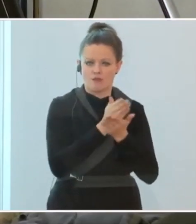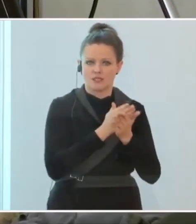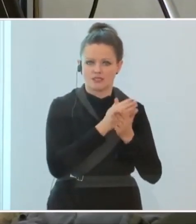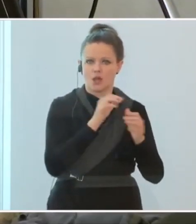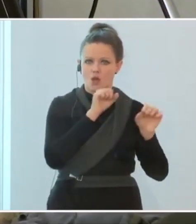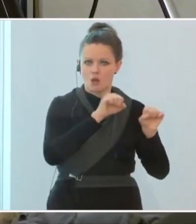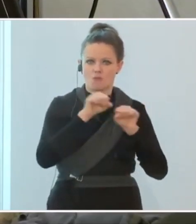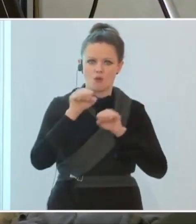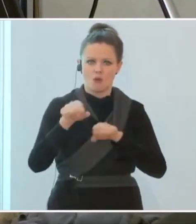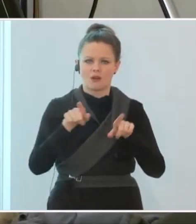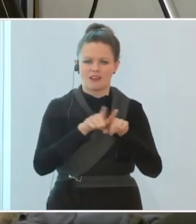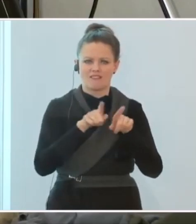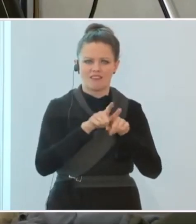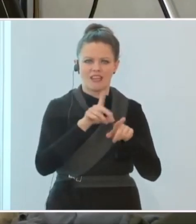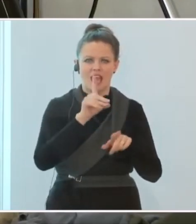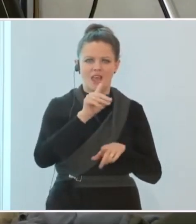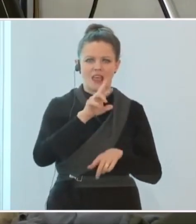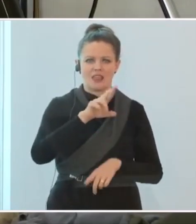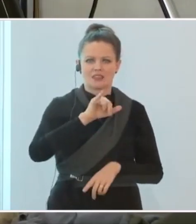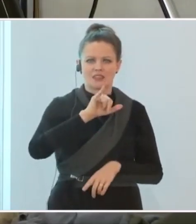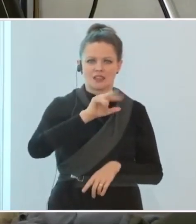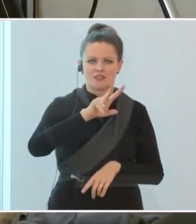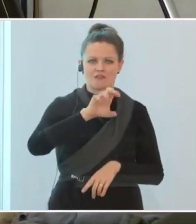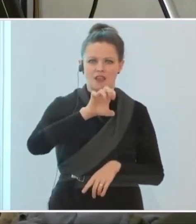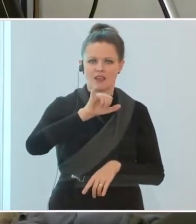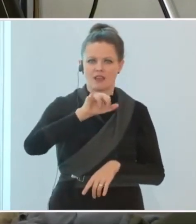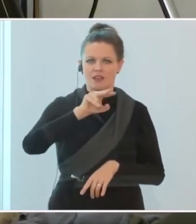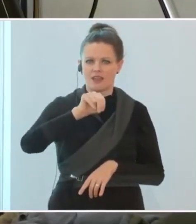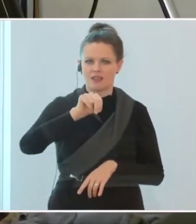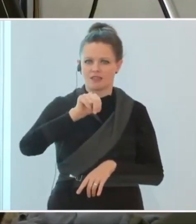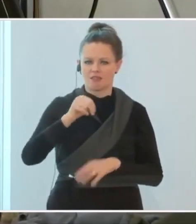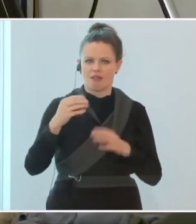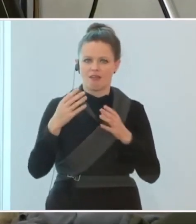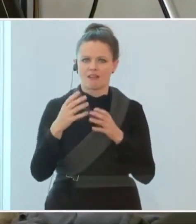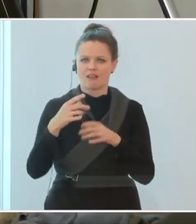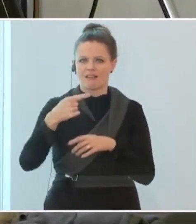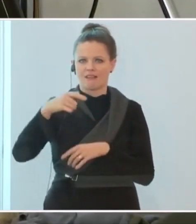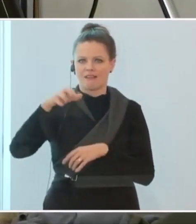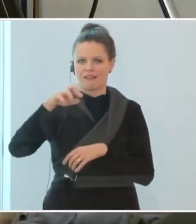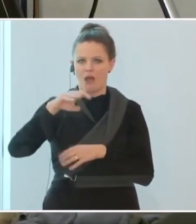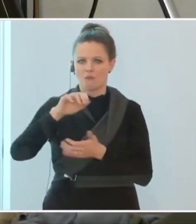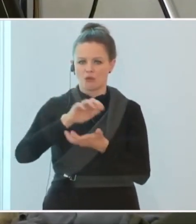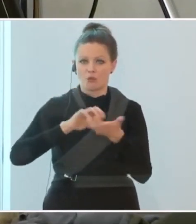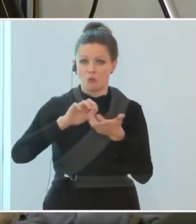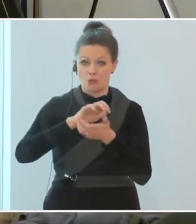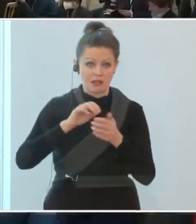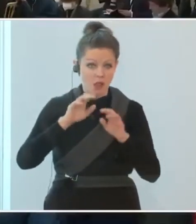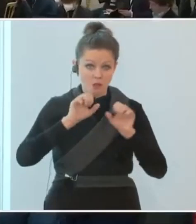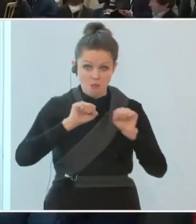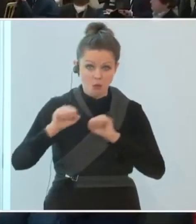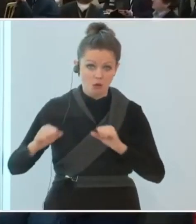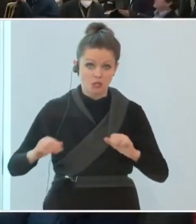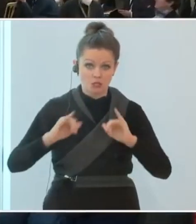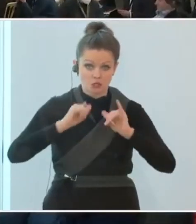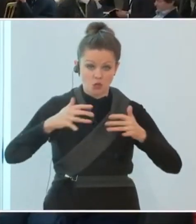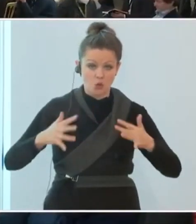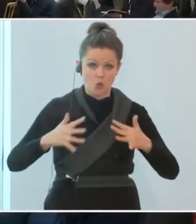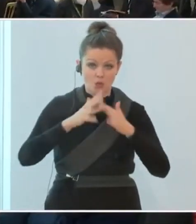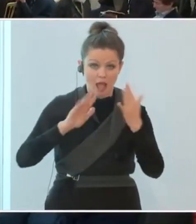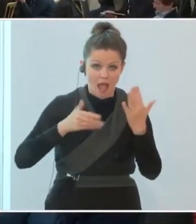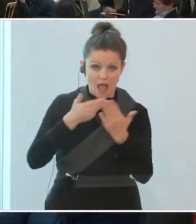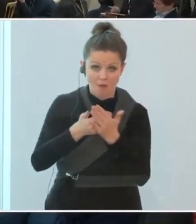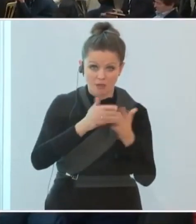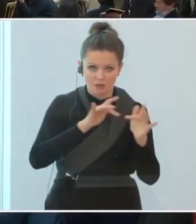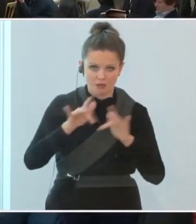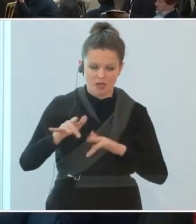Drive-in, Germknödel bei den Skihütten? Also besteht da die Möglichkeit, dass die Skihütten auch was anbieten? Also zunächst einmal für